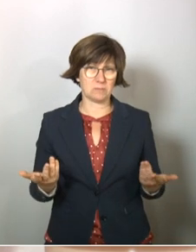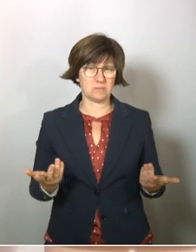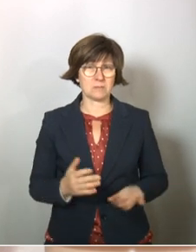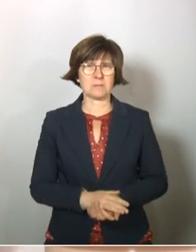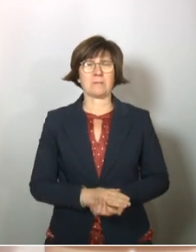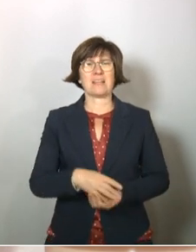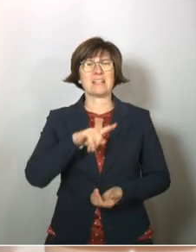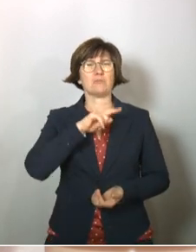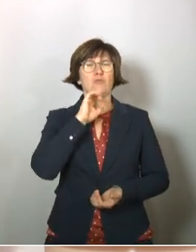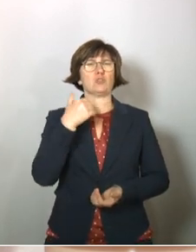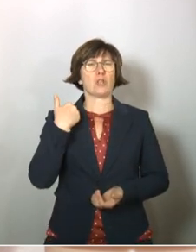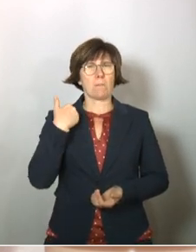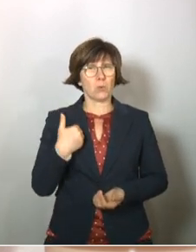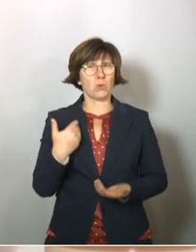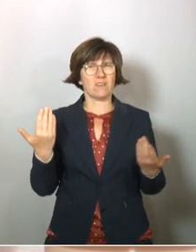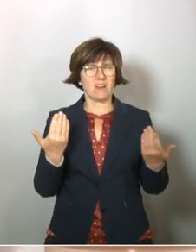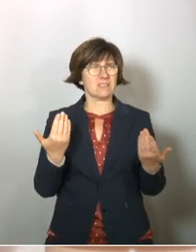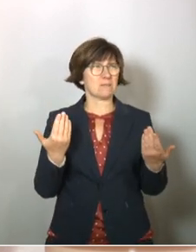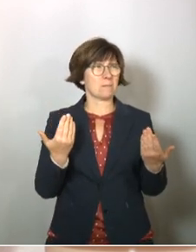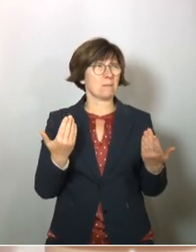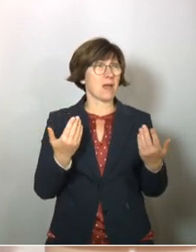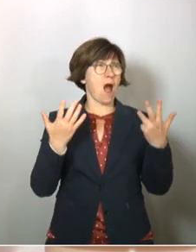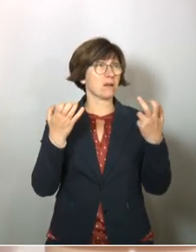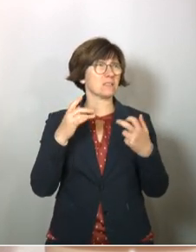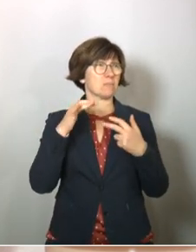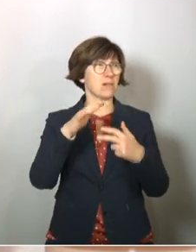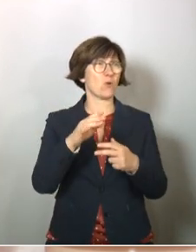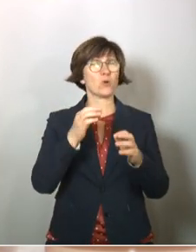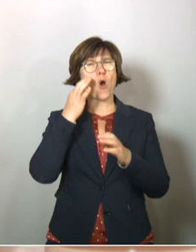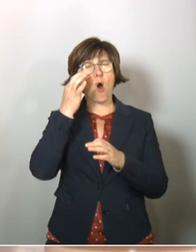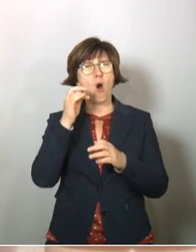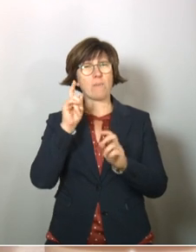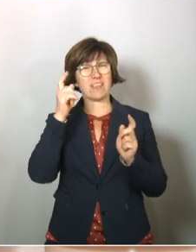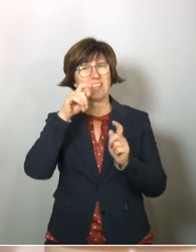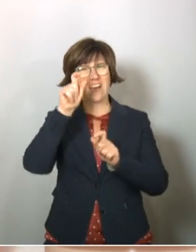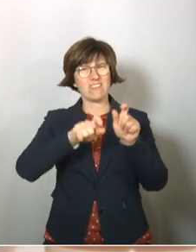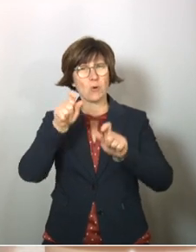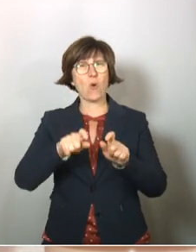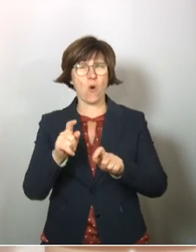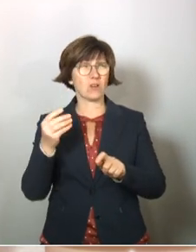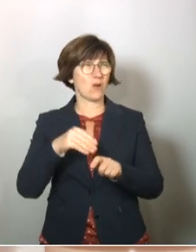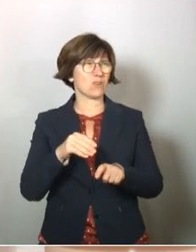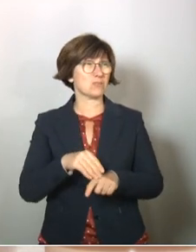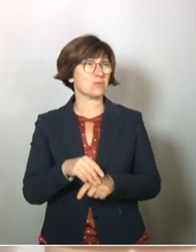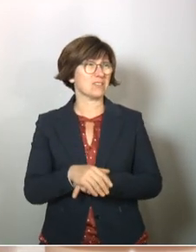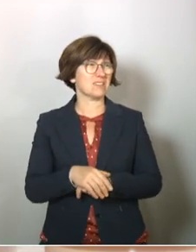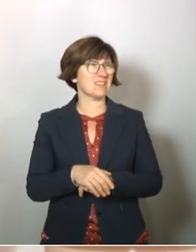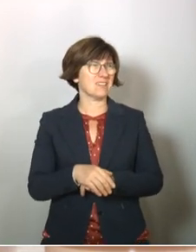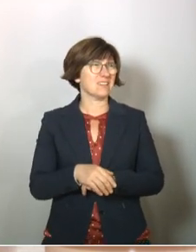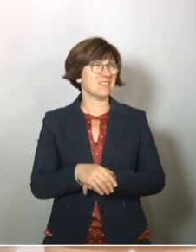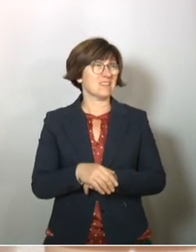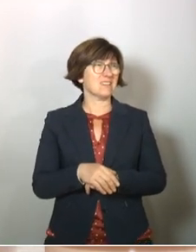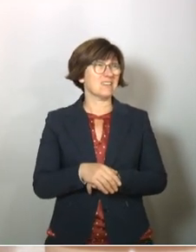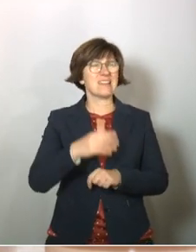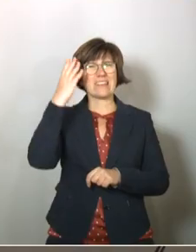Ich werde mich bemühen auf das 80 Millionen Hobby-Virologen. Wollen wir die Kleinkinder ausnehmen? Ja, die Kleinkinder, die ganz alten,